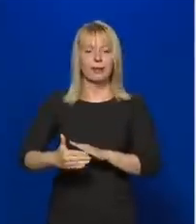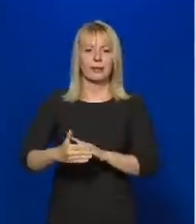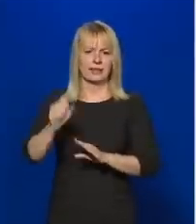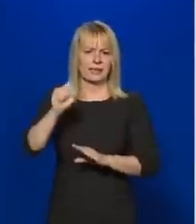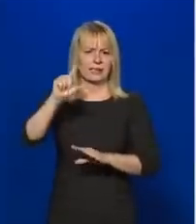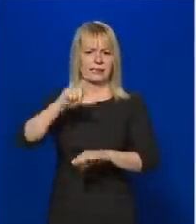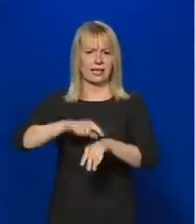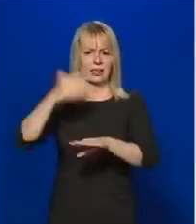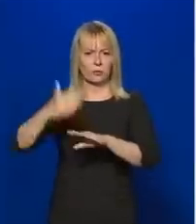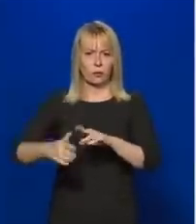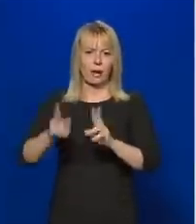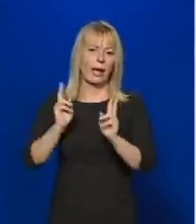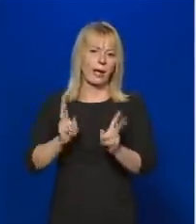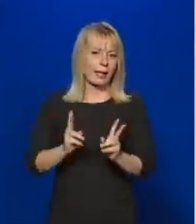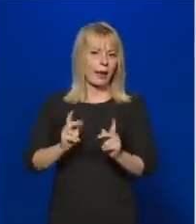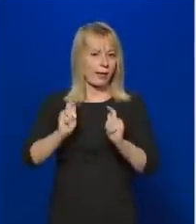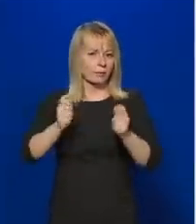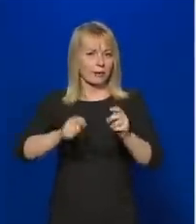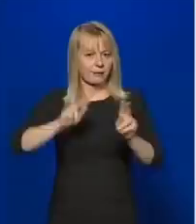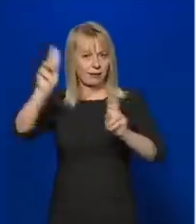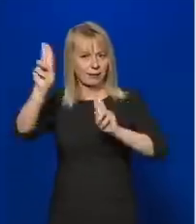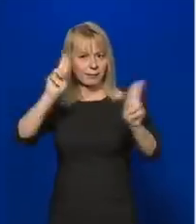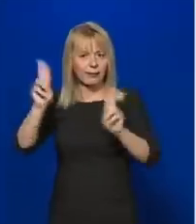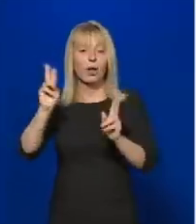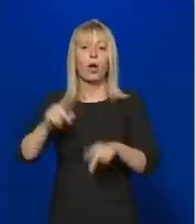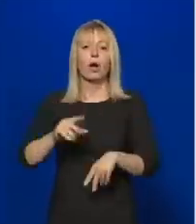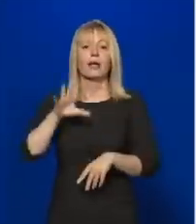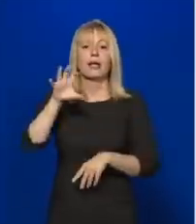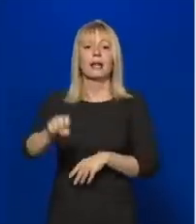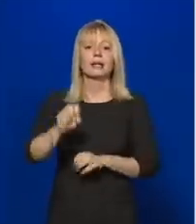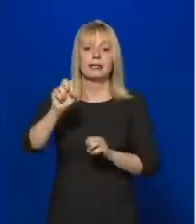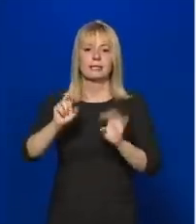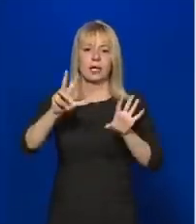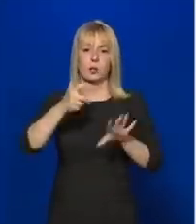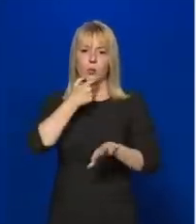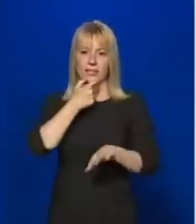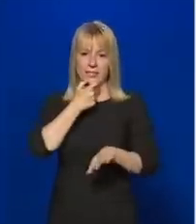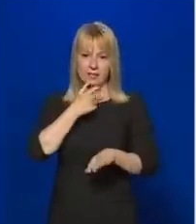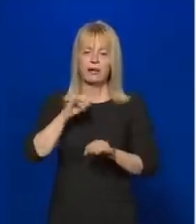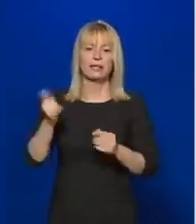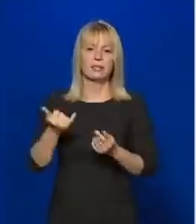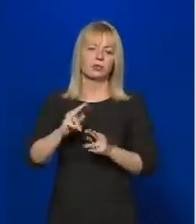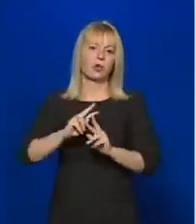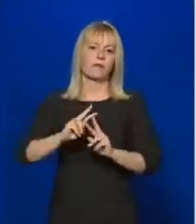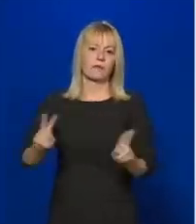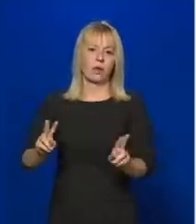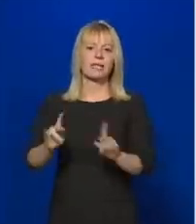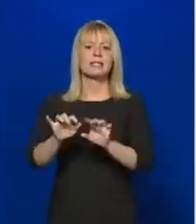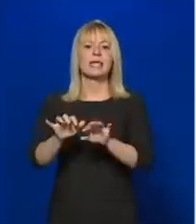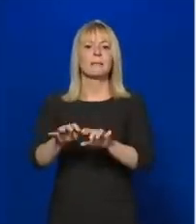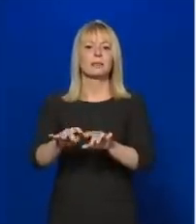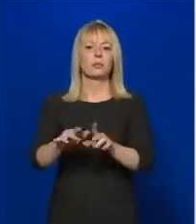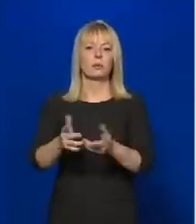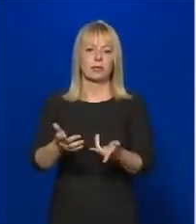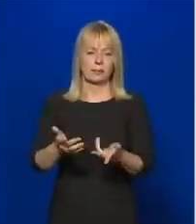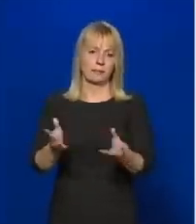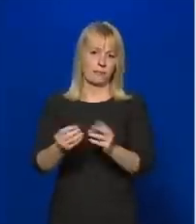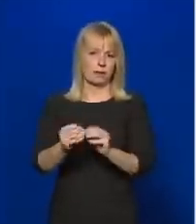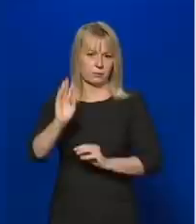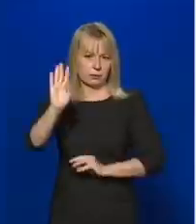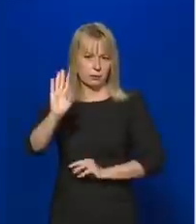még mindig meg lehet tenni annak, aki betöltötte a 18. életévet és rendelkezik számítógéppel, illetve